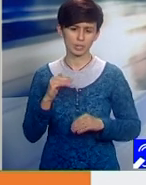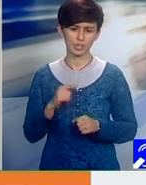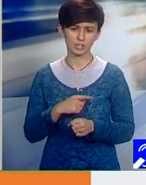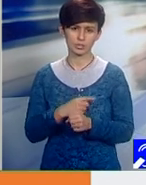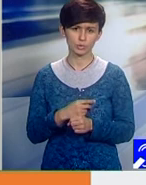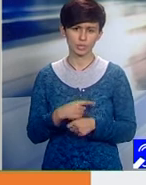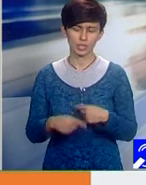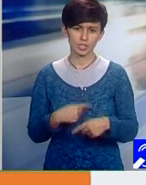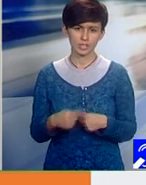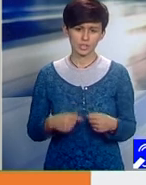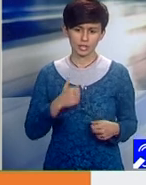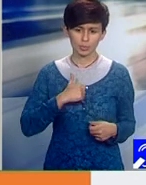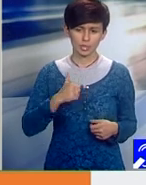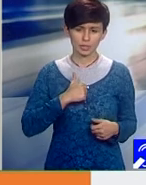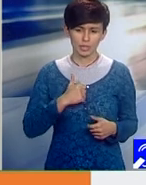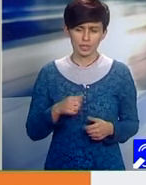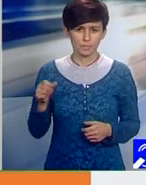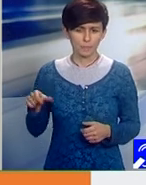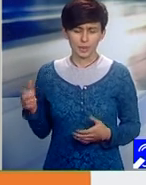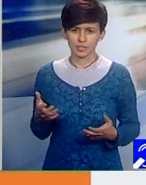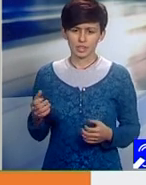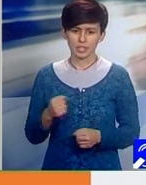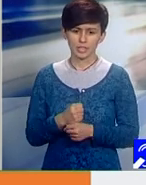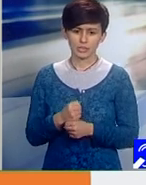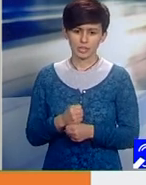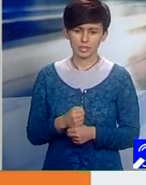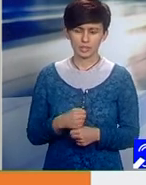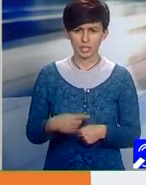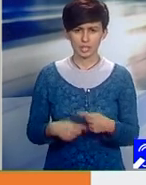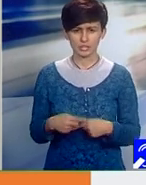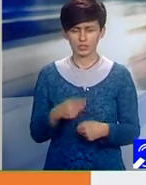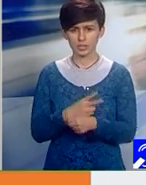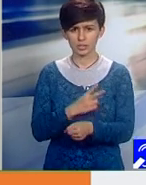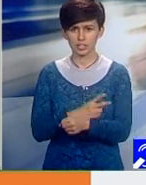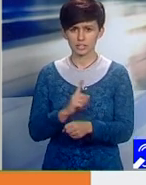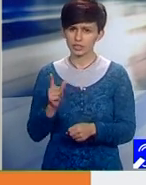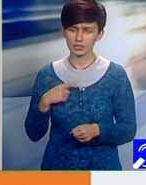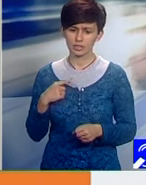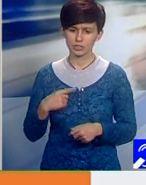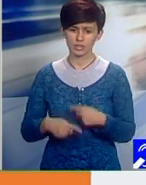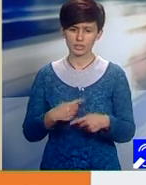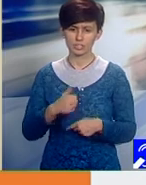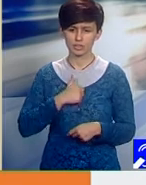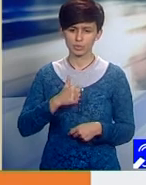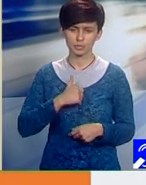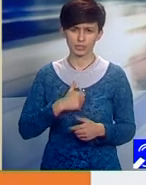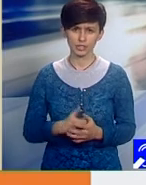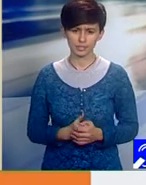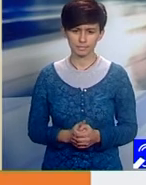Cei care lucrează la sistemul de stat să nu fie și la privat. Asta nu este, adică